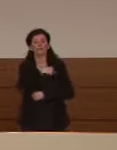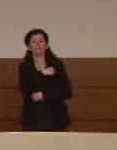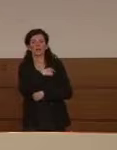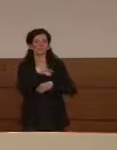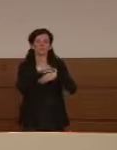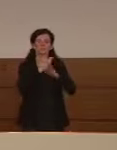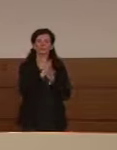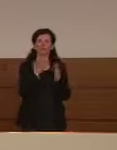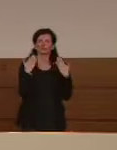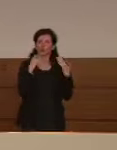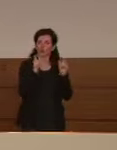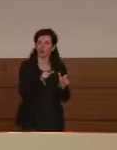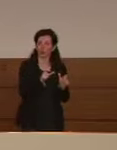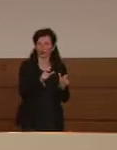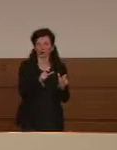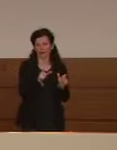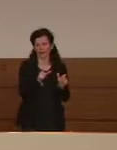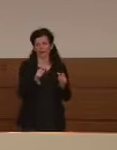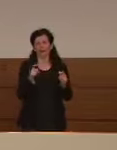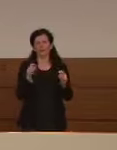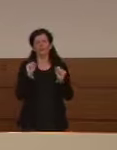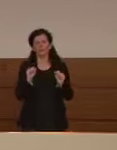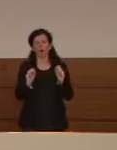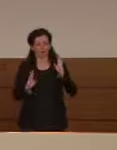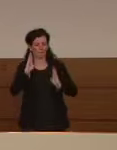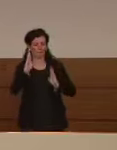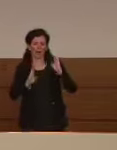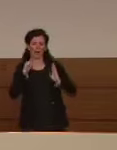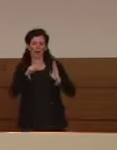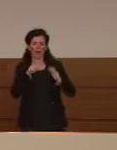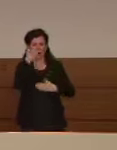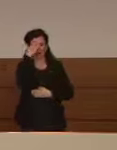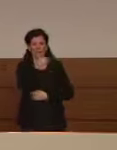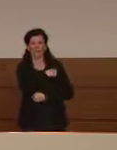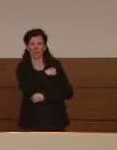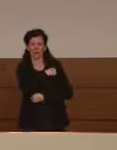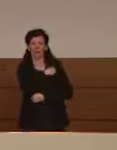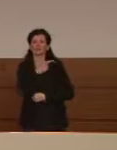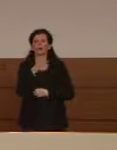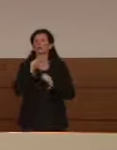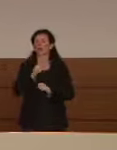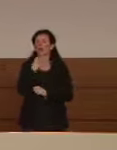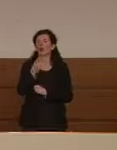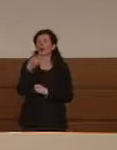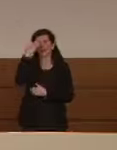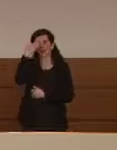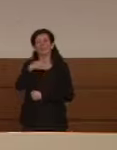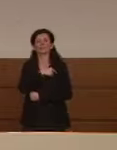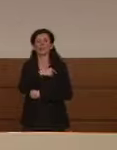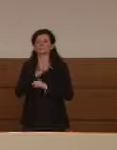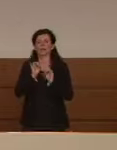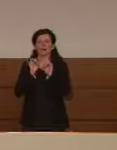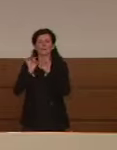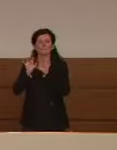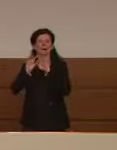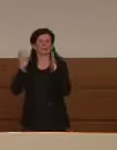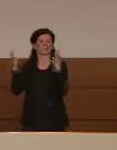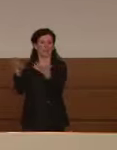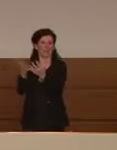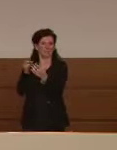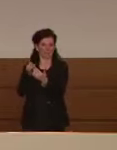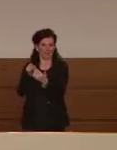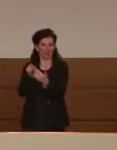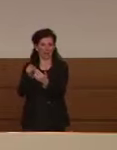paragone con l'influenza si poteva fare era con l'influenza pandemica ma l'ultima influenza pandemica che ricordiamo era abbastanza non è stata